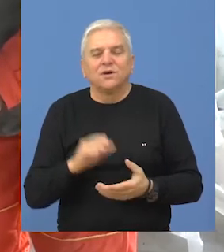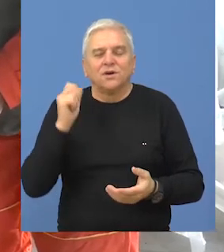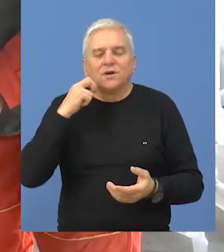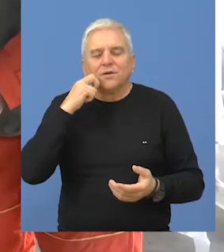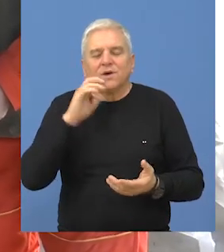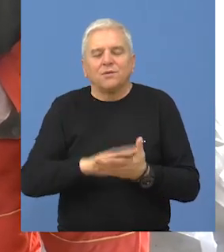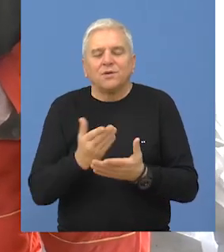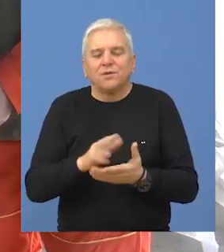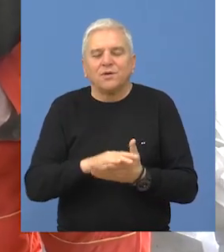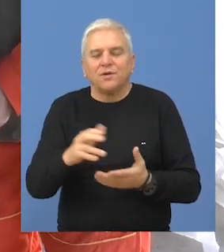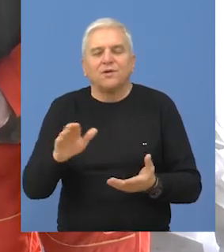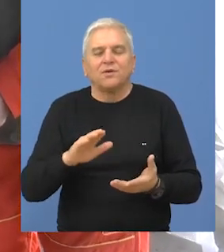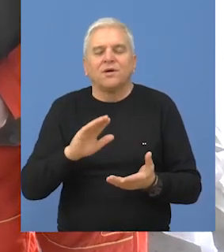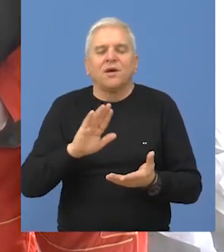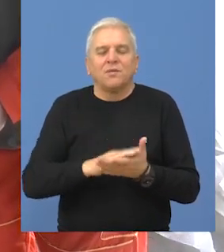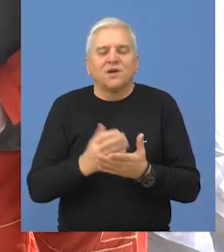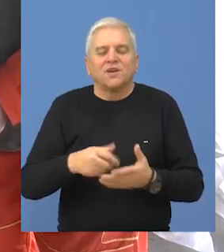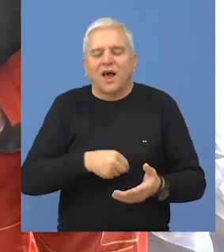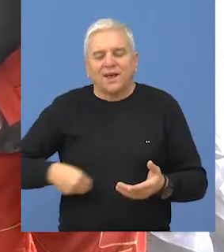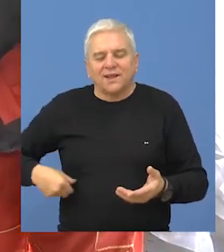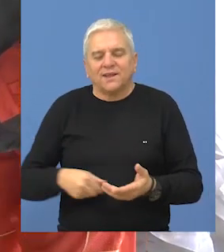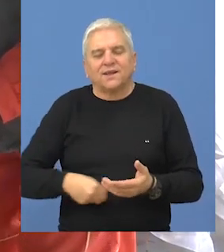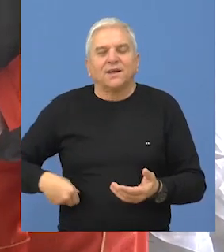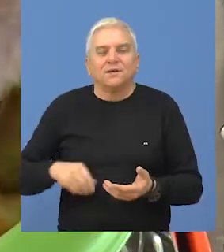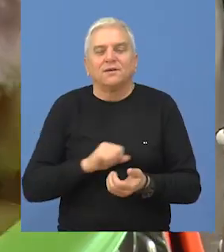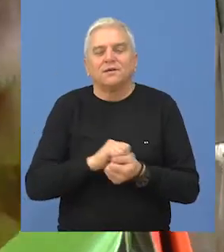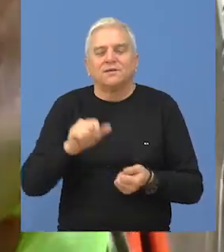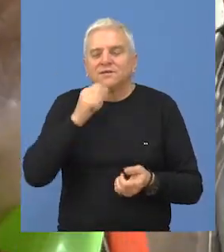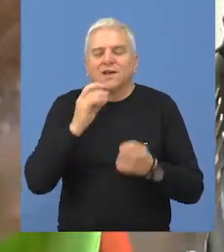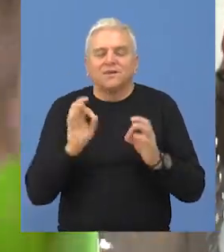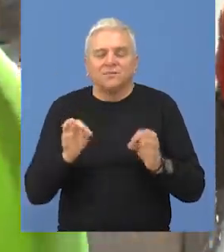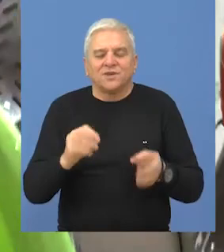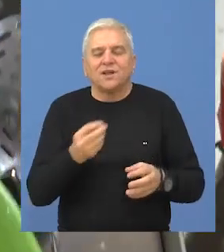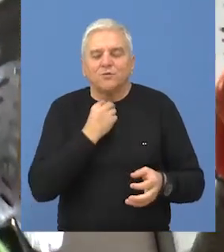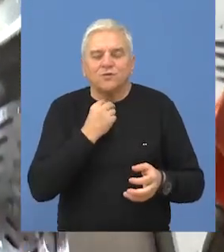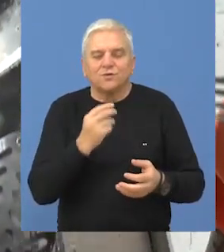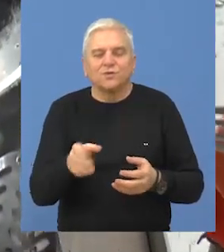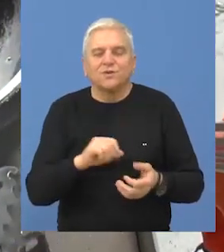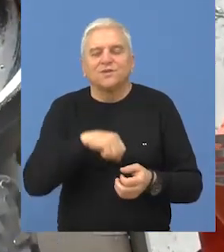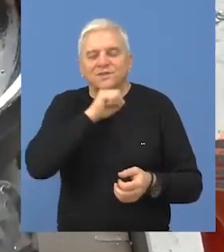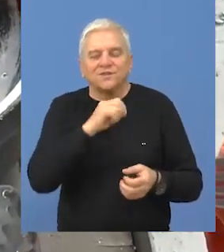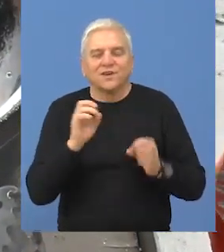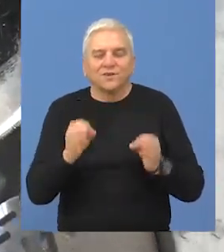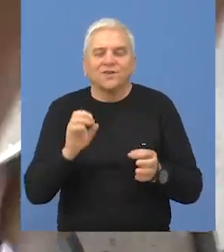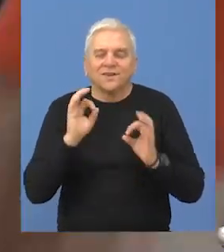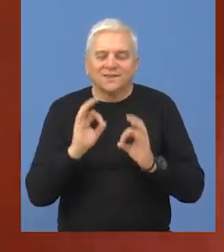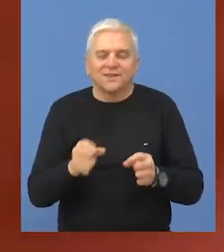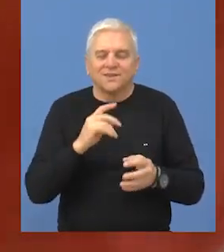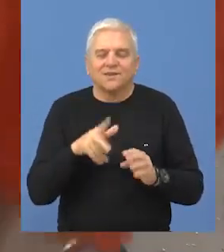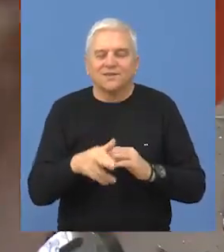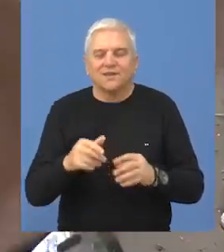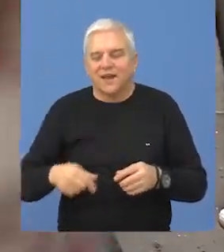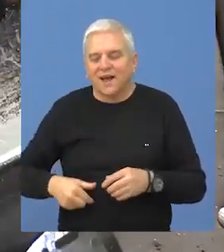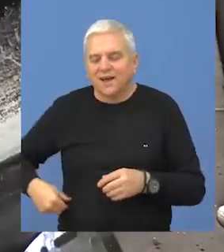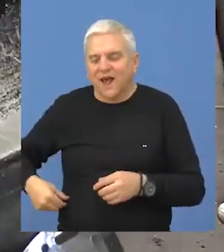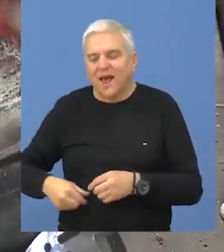pečeno meso, pečena rebra, to je delikates za svinjokolj, siguran sam